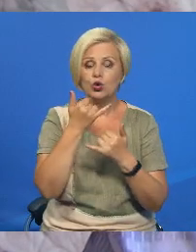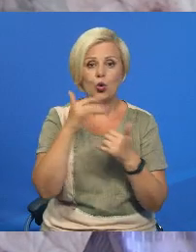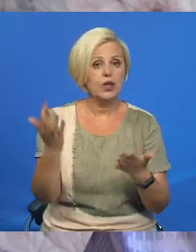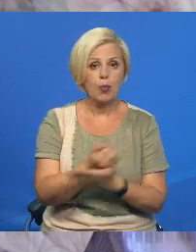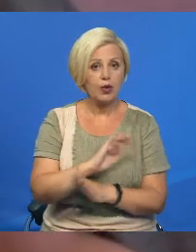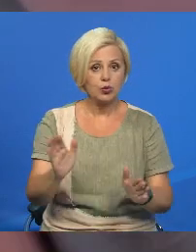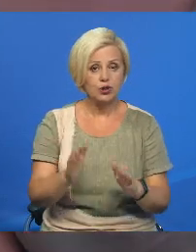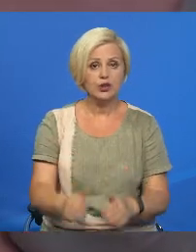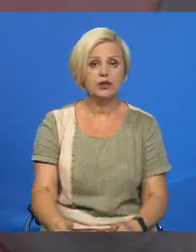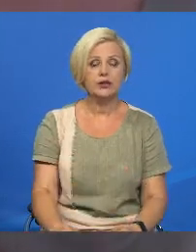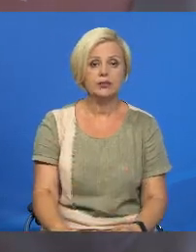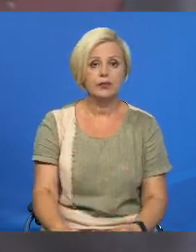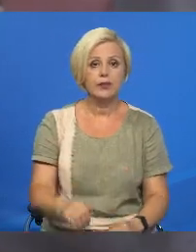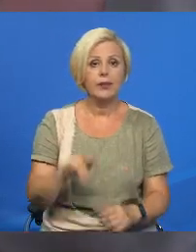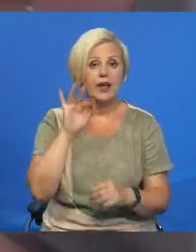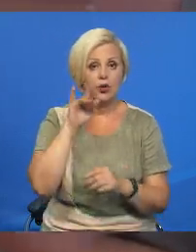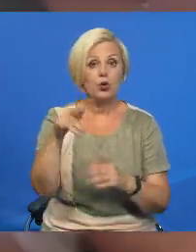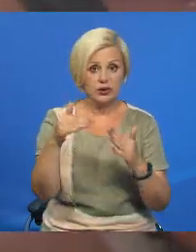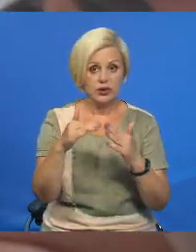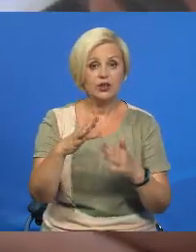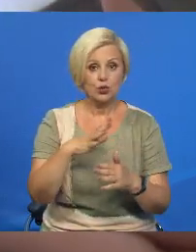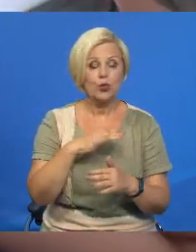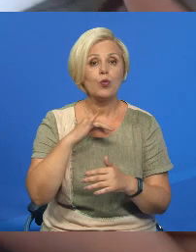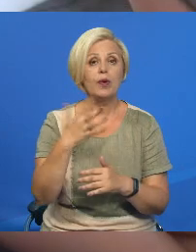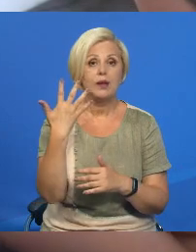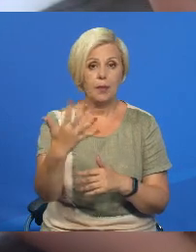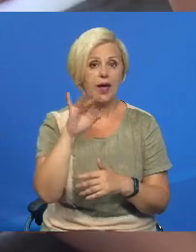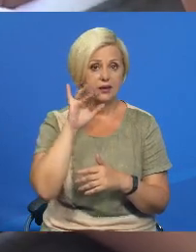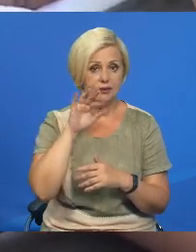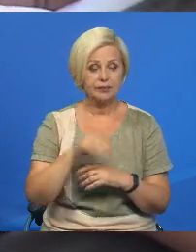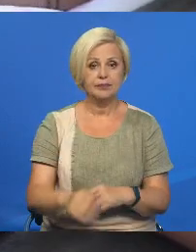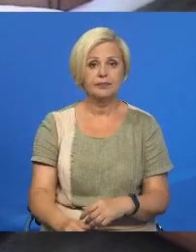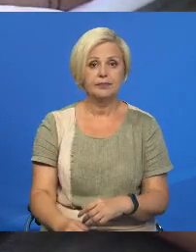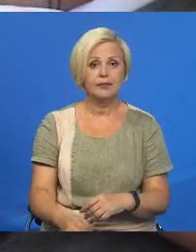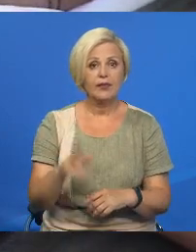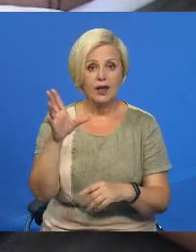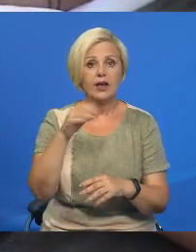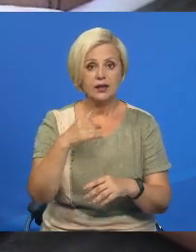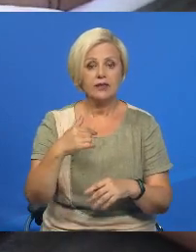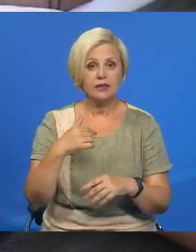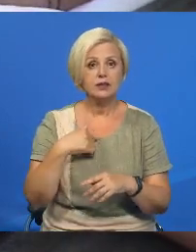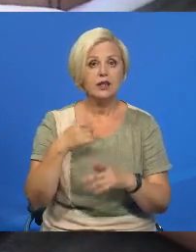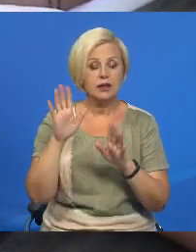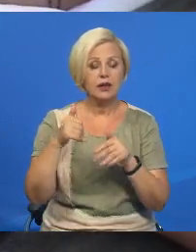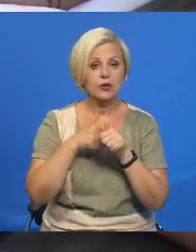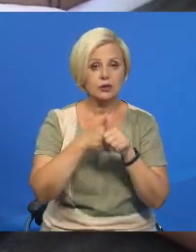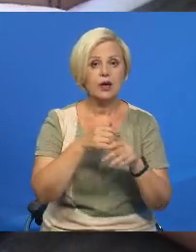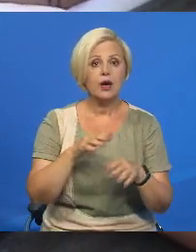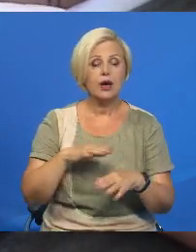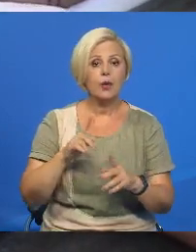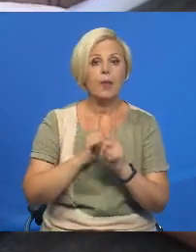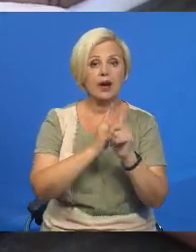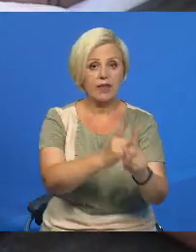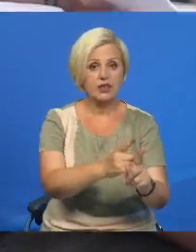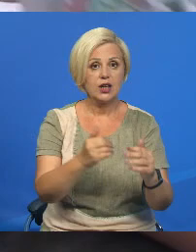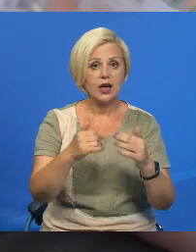отрымалася. У нас их пять. И они все нас до моста пробежали. И ушли обратно.